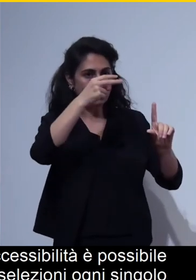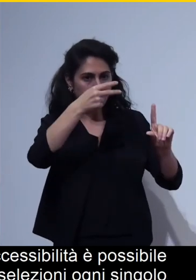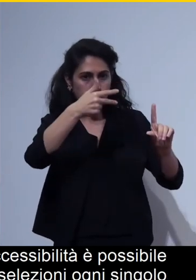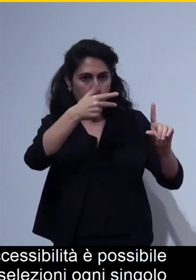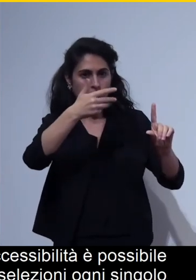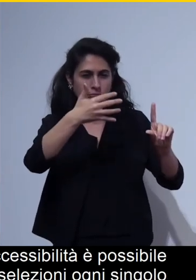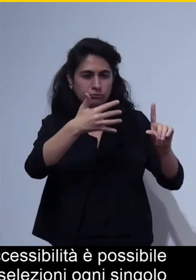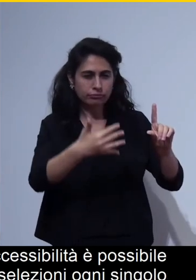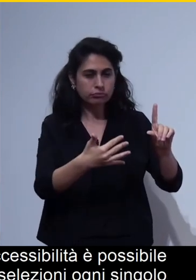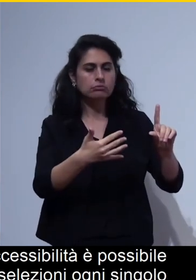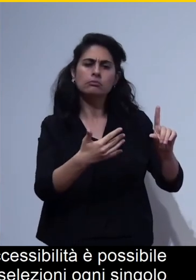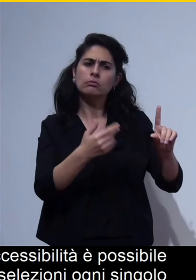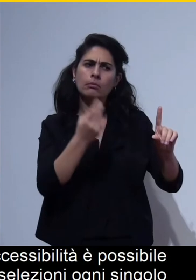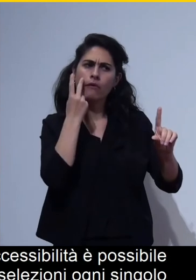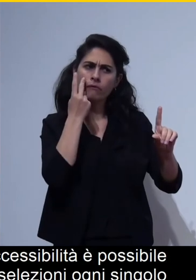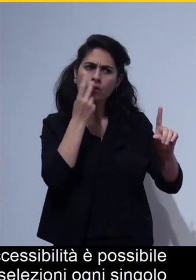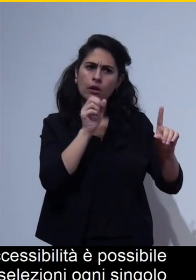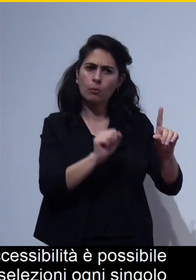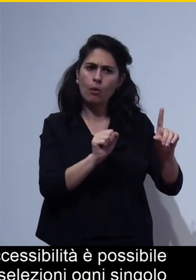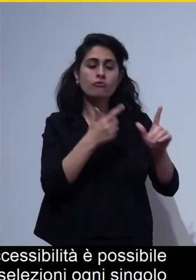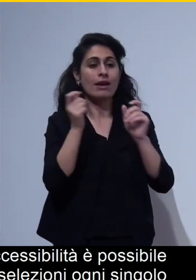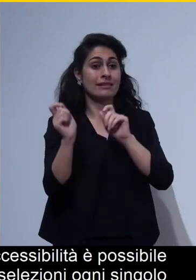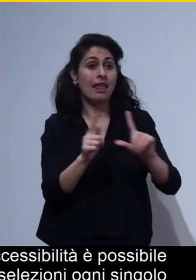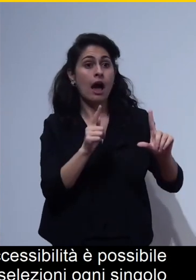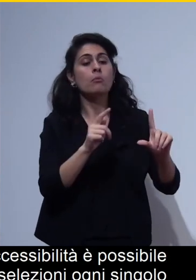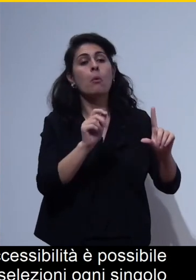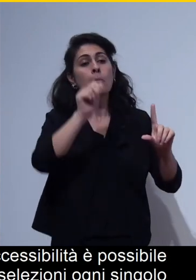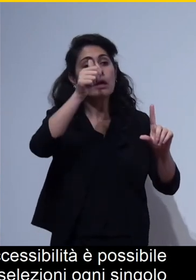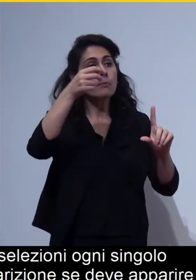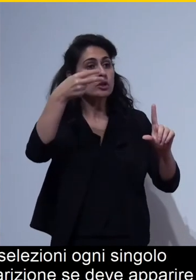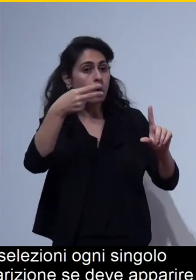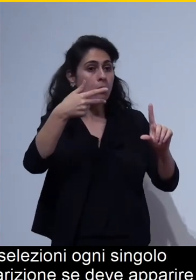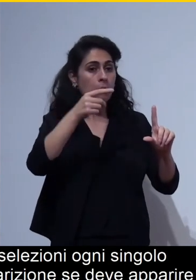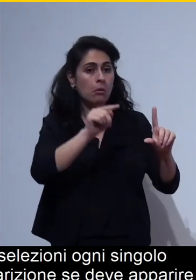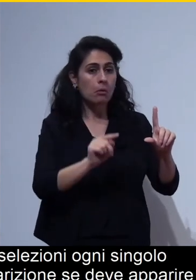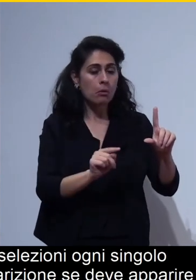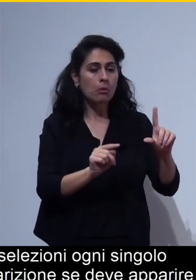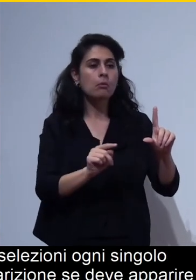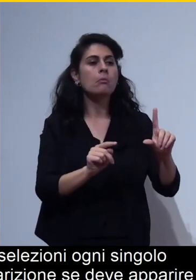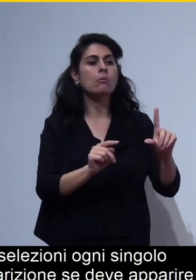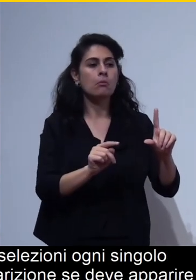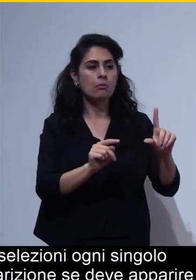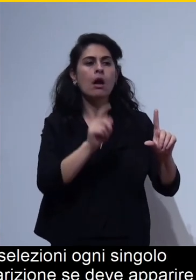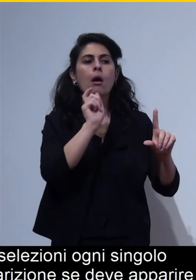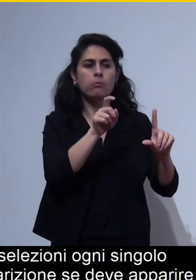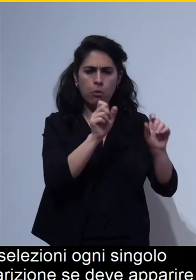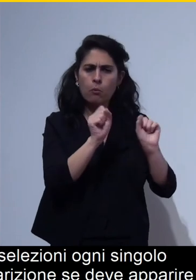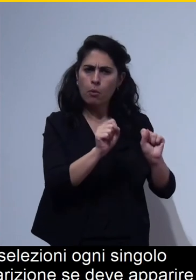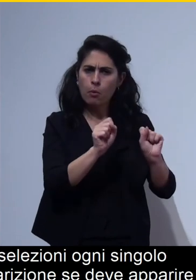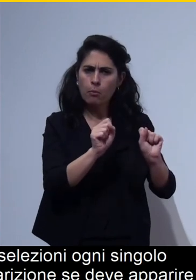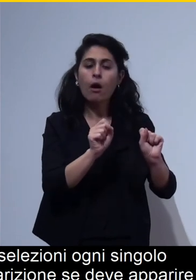se deve apparire in tempi diversi nella slide o comunque non ti torna quella slide lì una volta esportata puoi comunque andare in